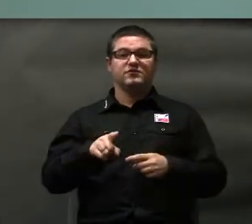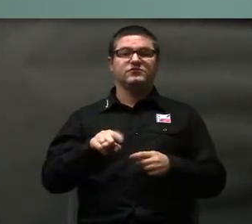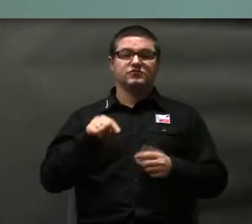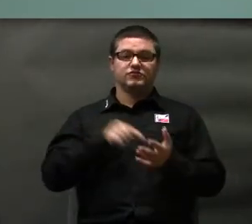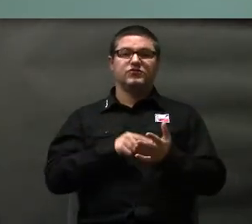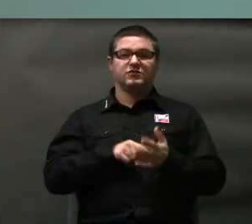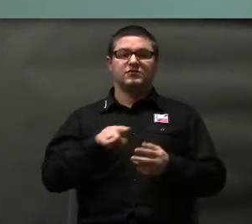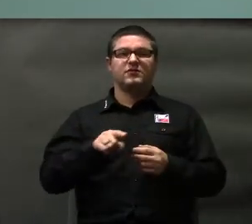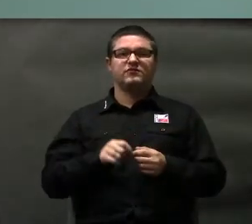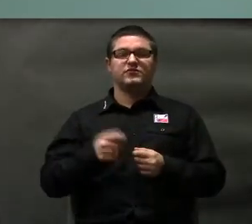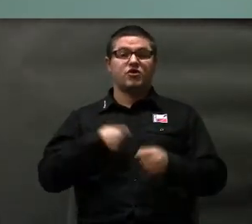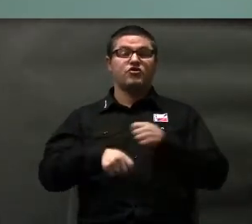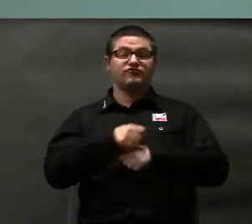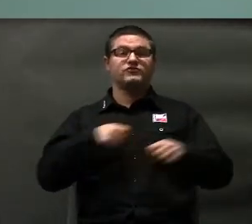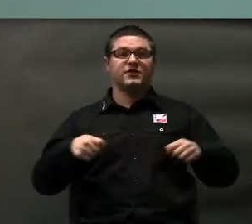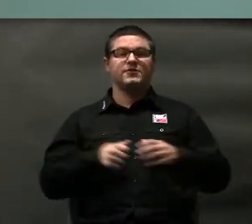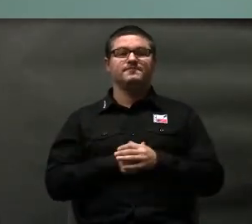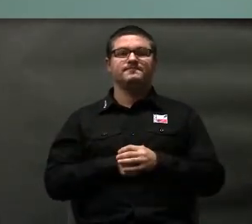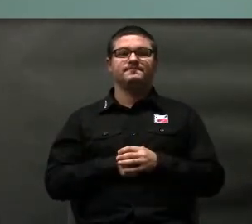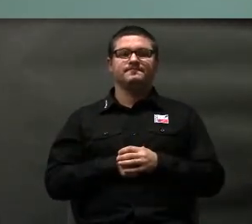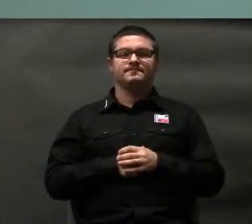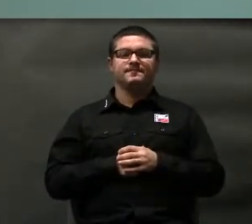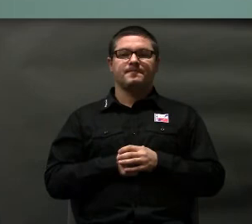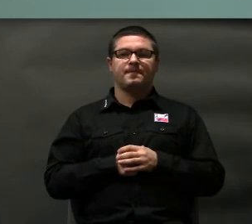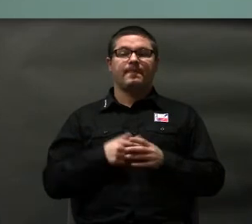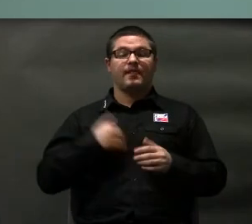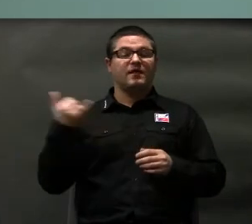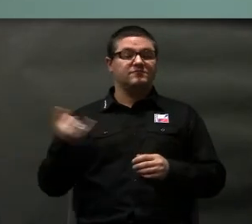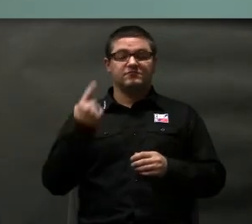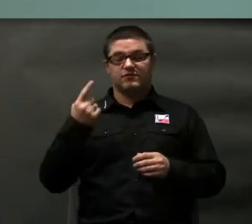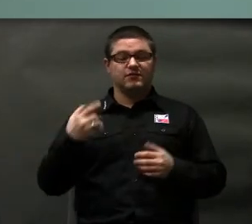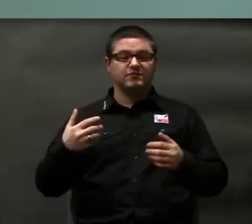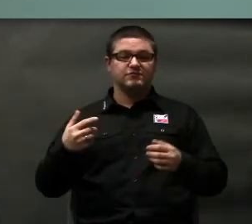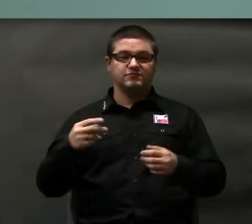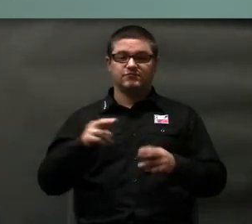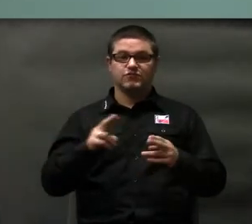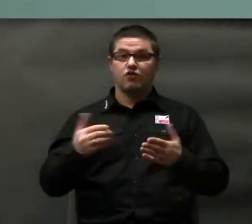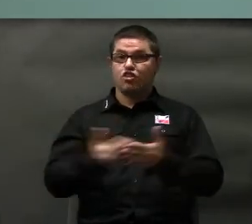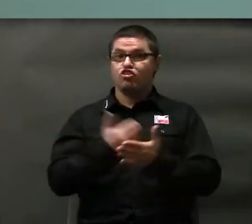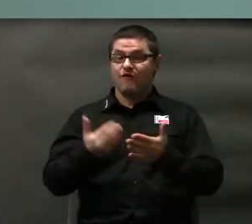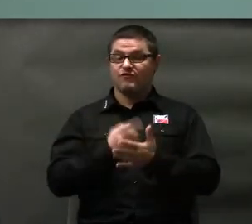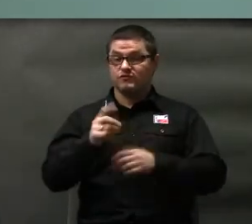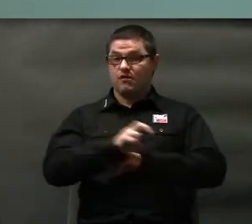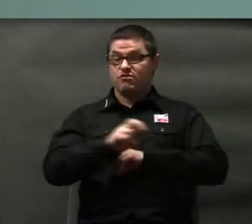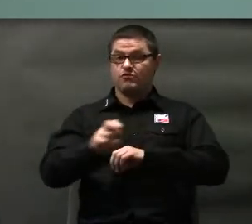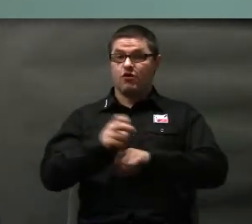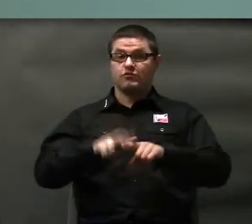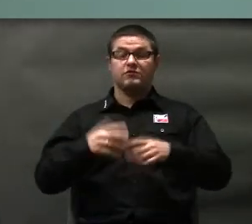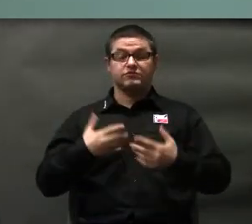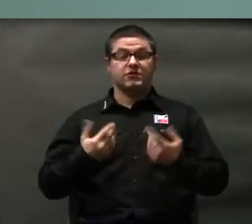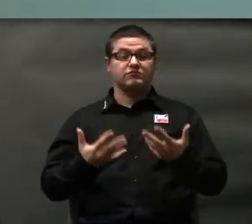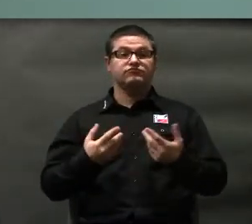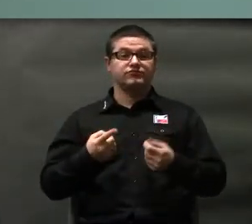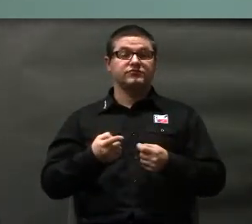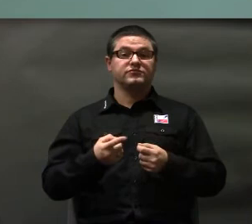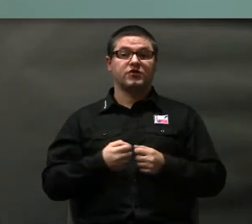takie rozwiązanie. I jeszcze jedna rzecz, jedna nowoczesna technologia, o której chciałem w